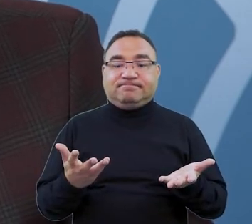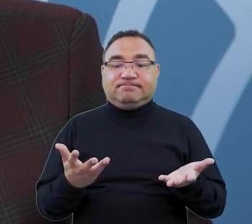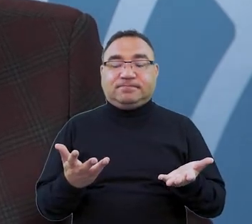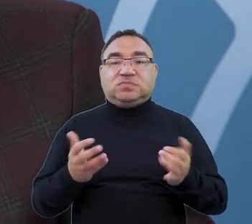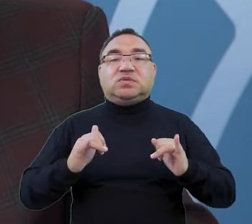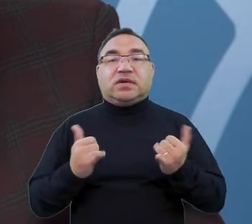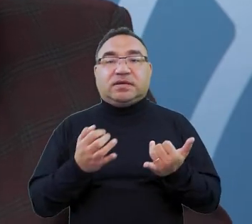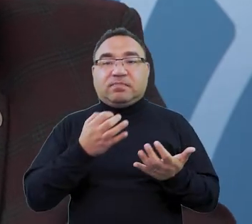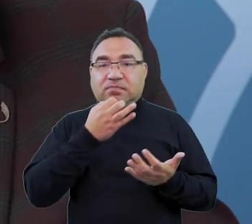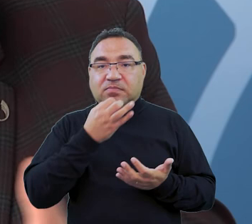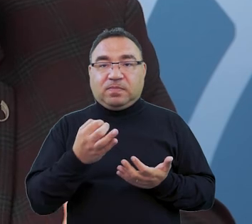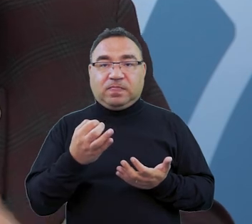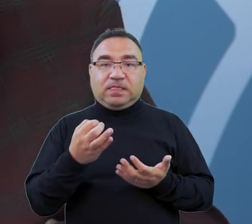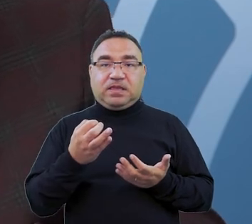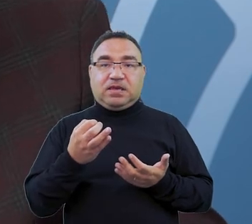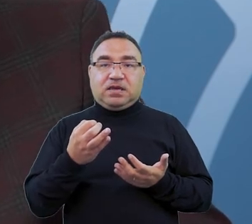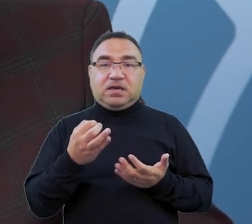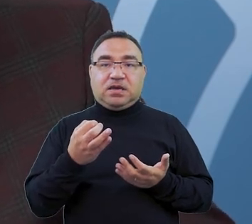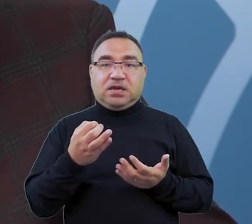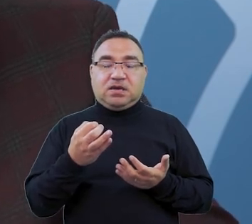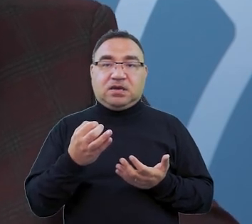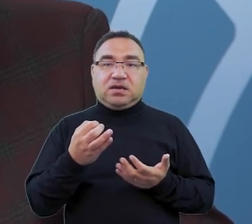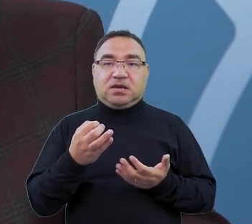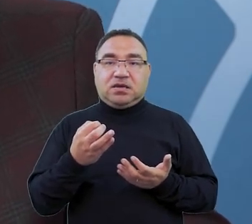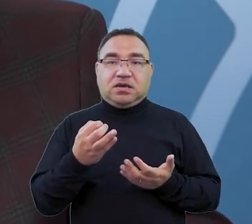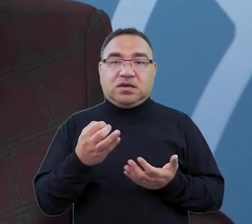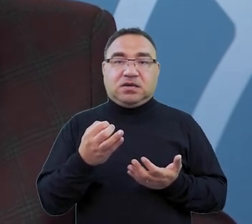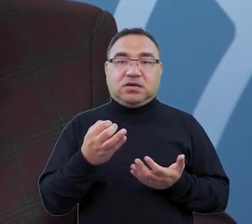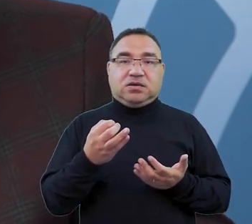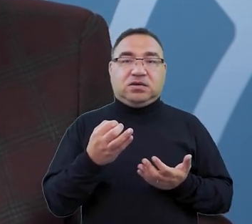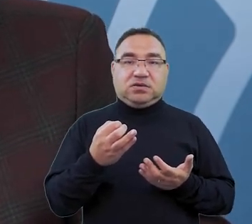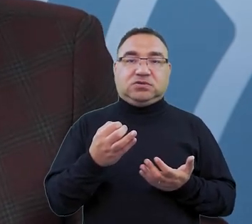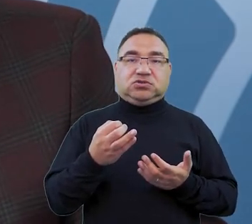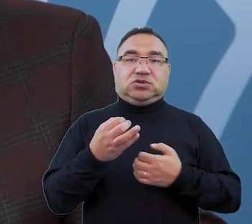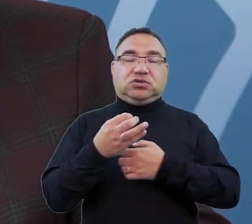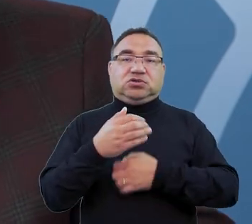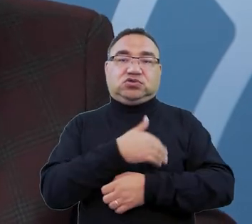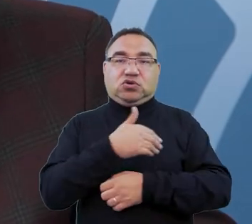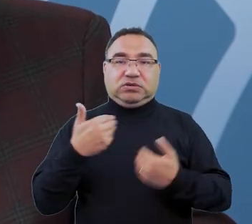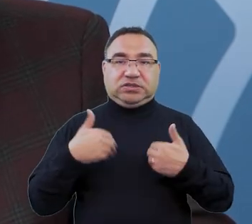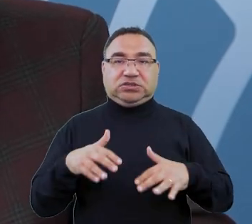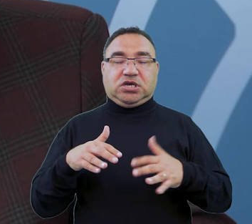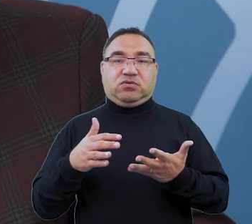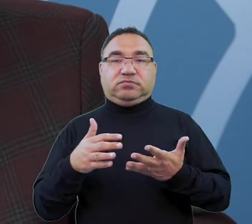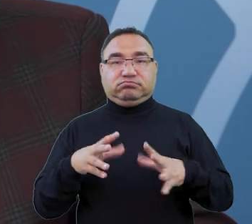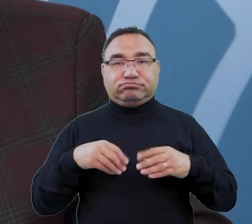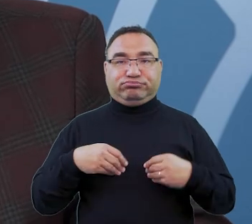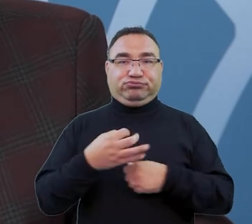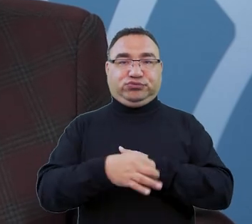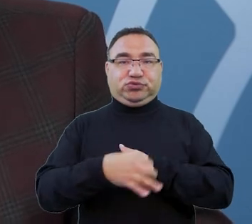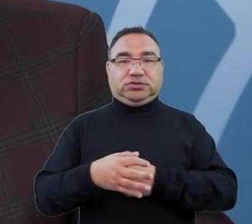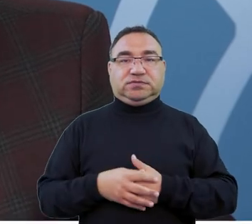i tutaj widzę że jest a szpitale nie chciały przyjmać studentów myślę że szkoły nie chciały przyjmać studentów taki był zamysł pytającego